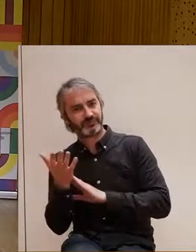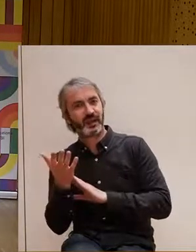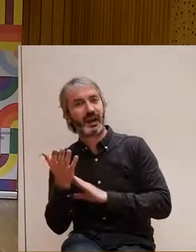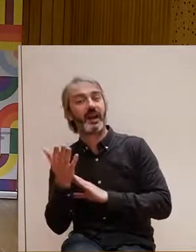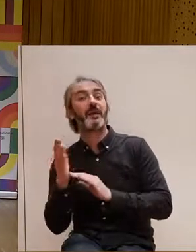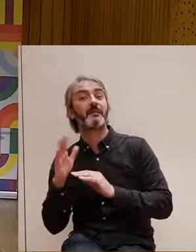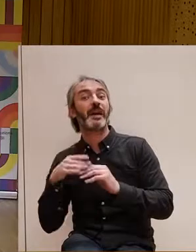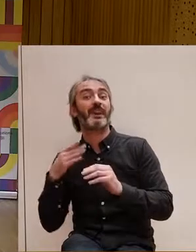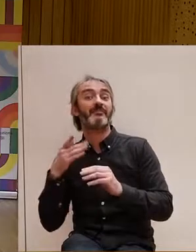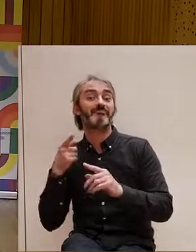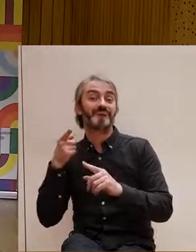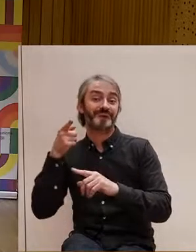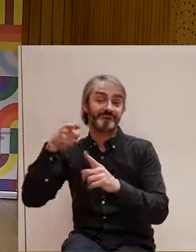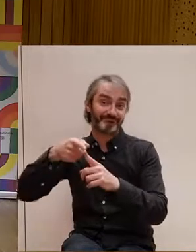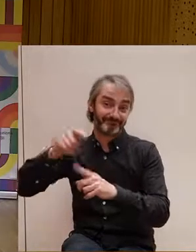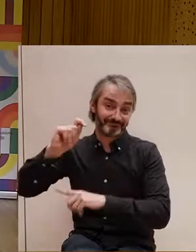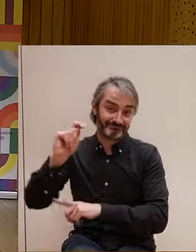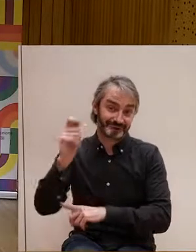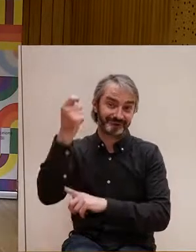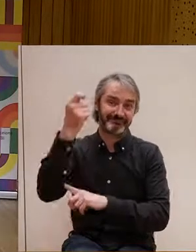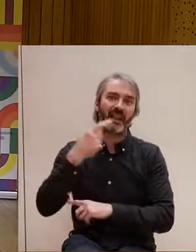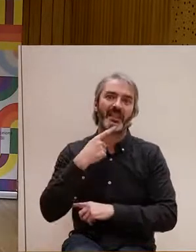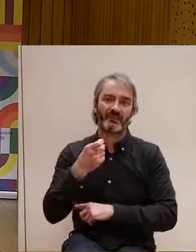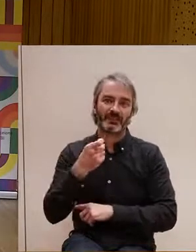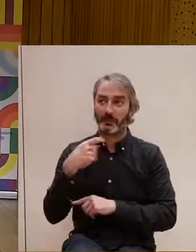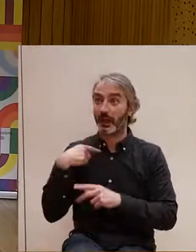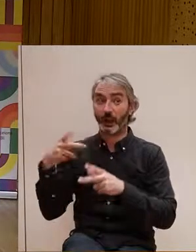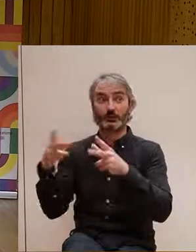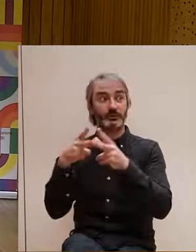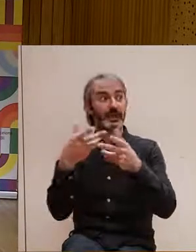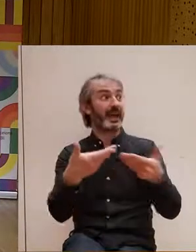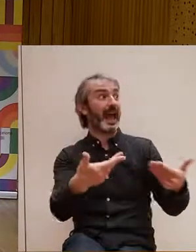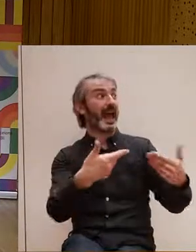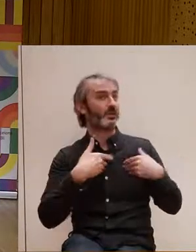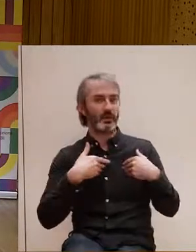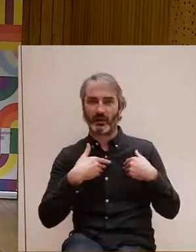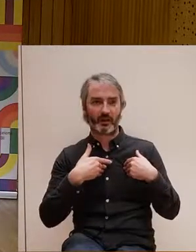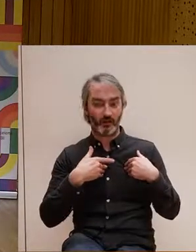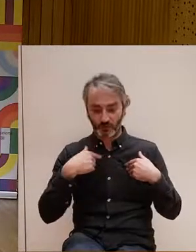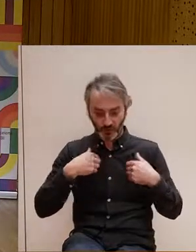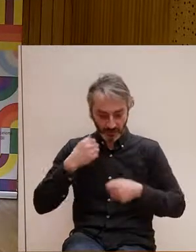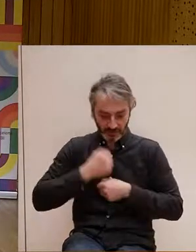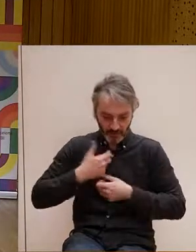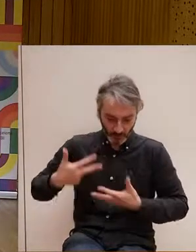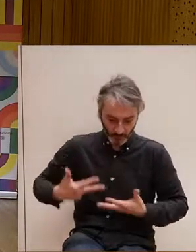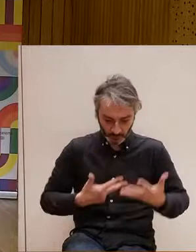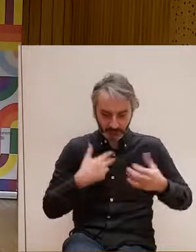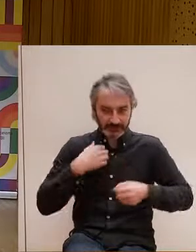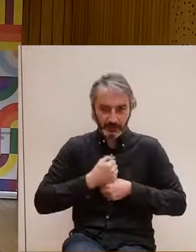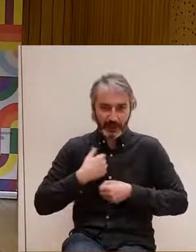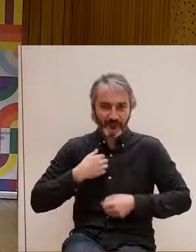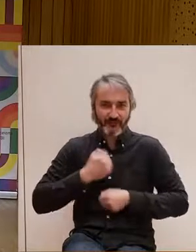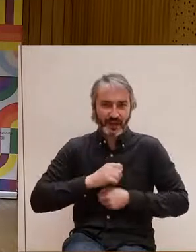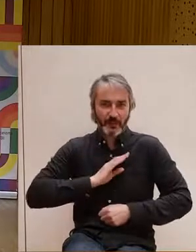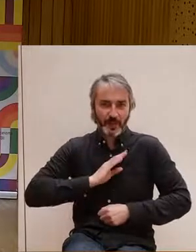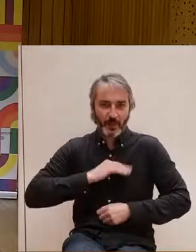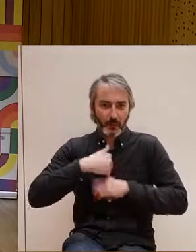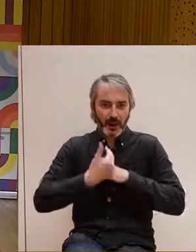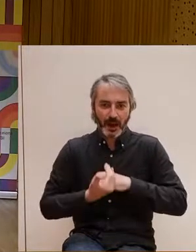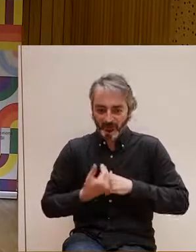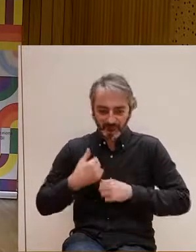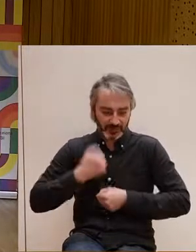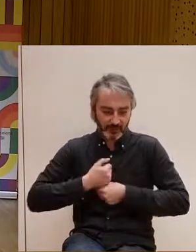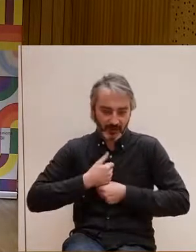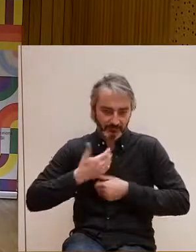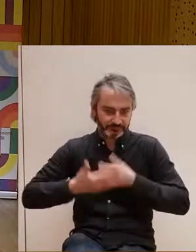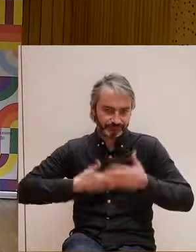a treure coses, perquè la societat no ens ajuda, la societat ens fa treballar vuit hores si tens una feina i després això si ho fas, ho fas